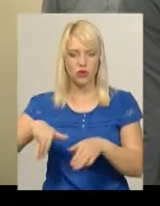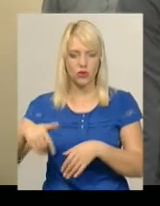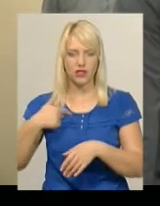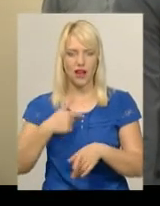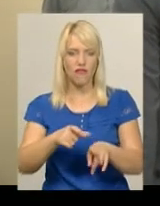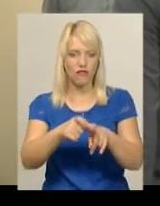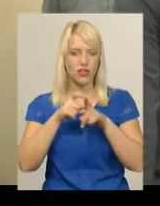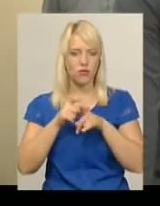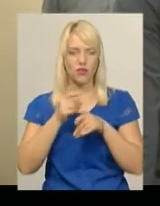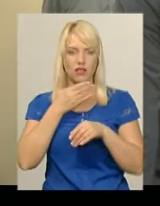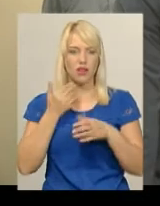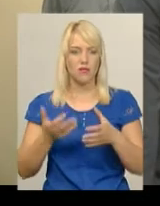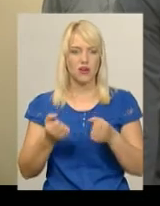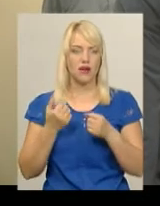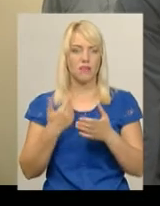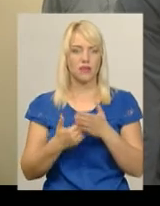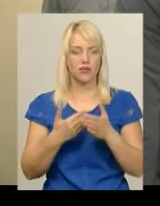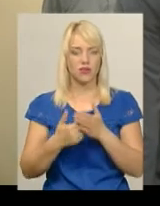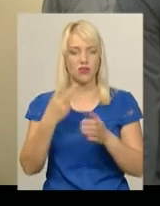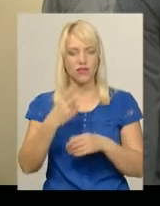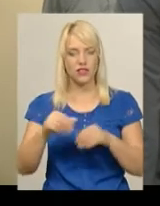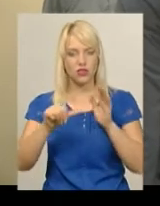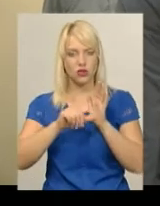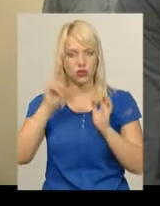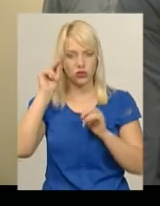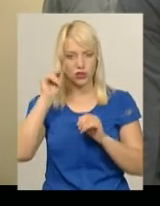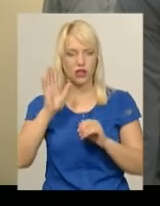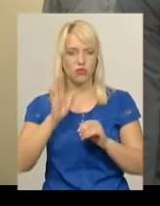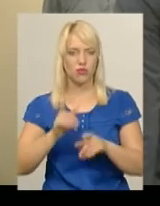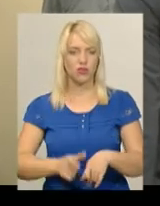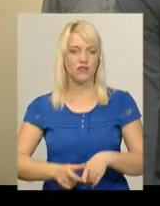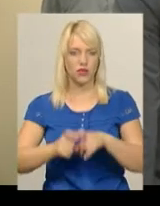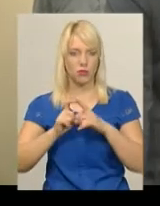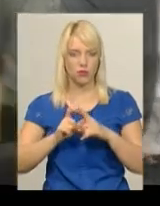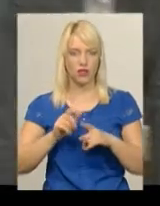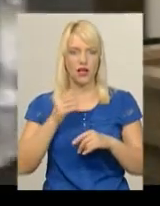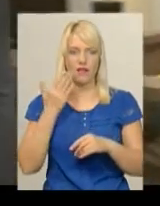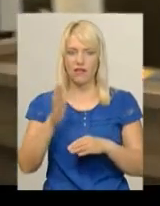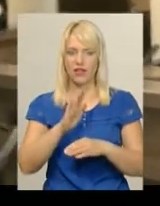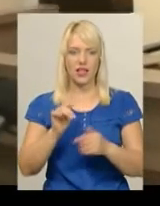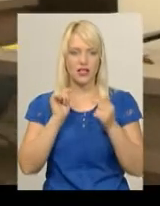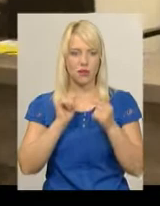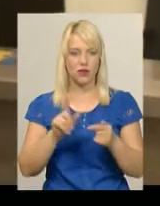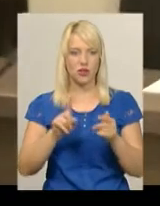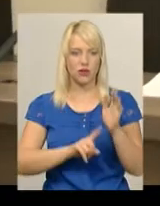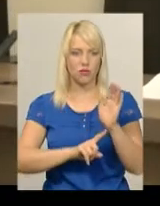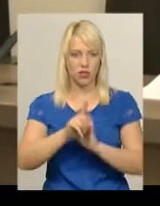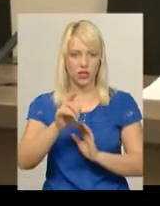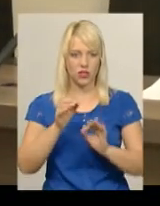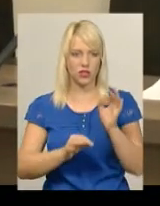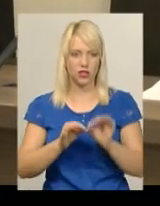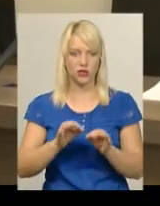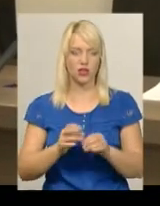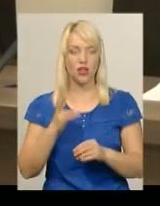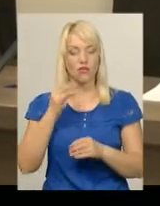отримую. Орієнтовно, це відповідь буде завтра, тобто 26-го в першій половині Ми можемо розпочати, так,